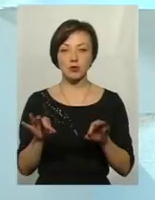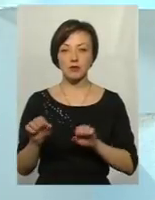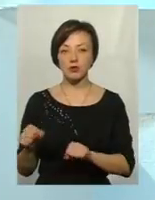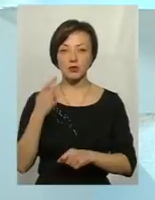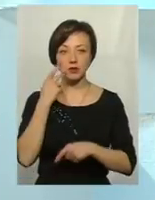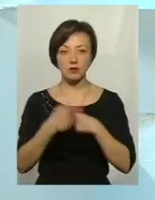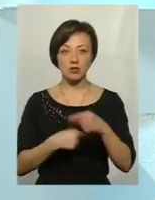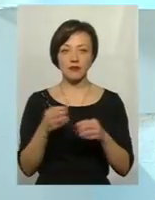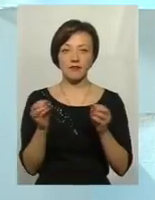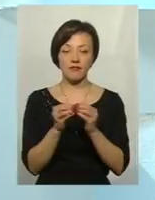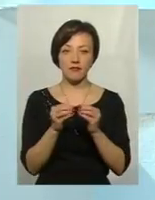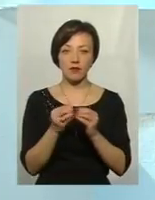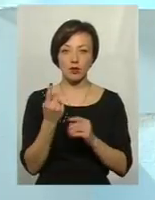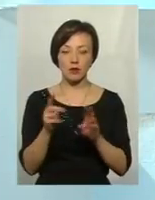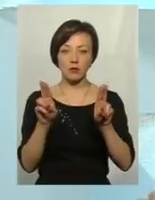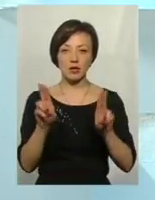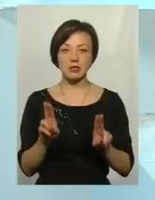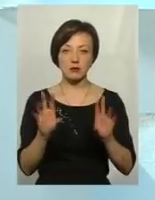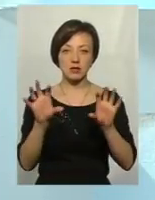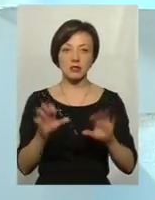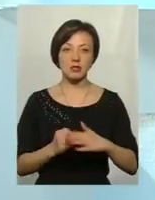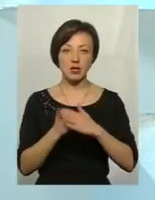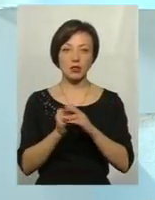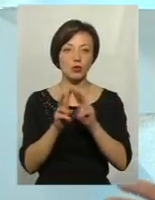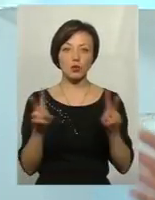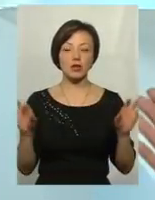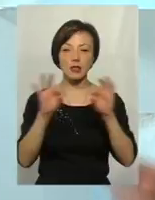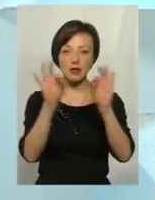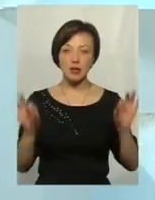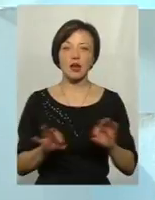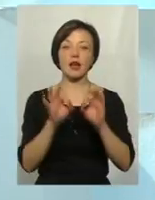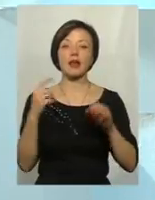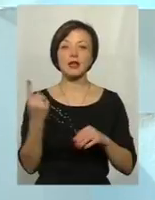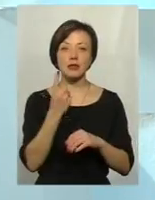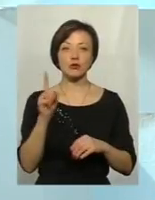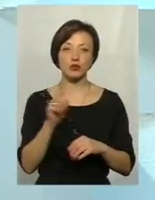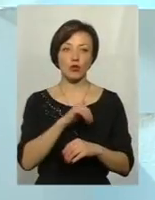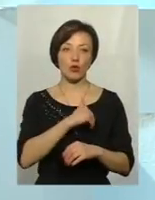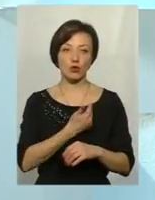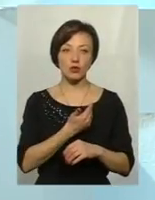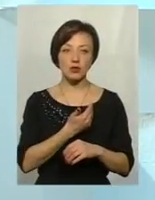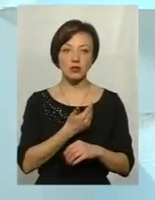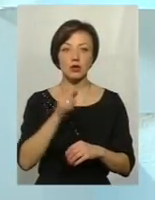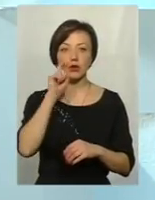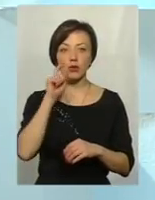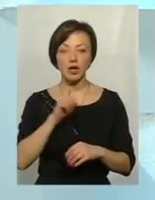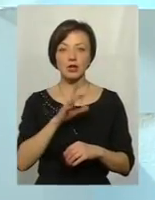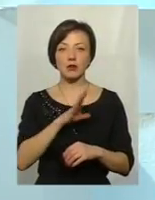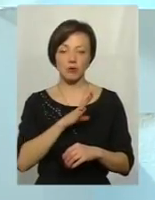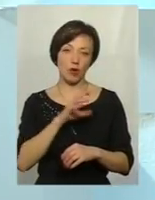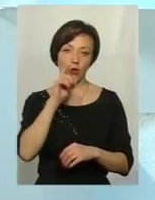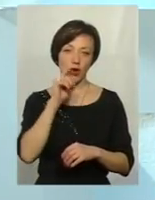завжди стоїмо на одних тих самих принципах, засадах, тобто ми нікуди ніяких. Ми єдине, що хочемо, щоб Україна була